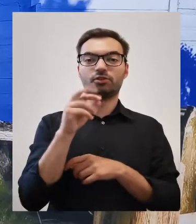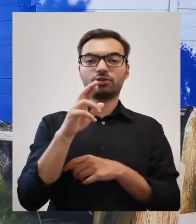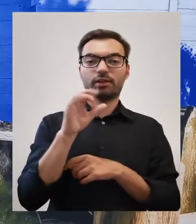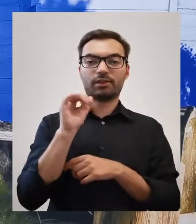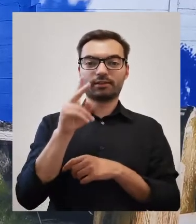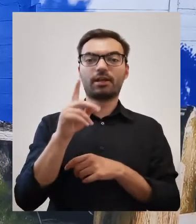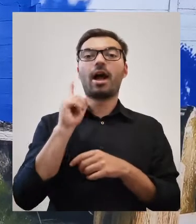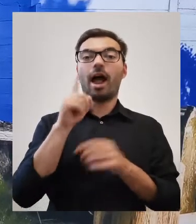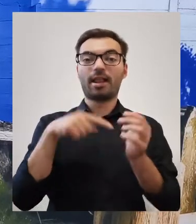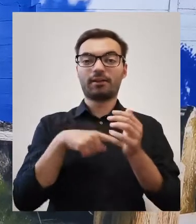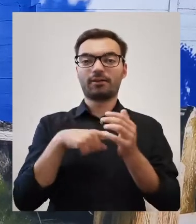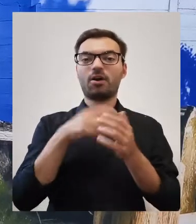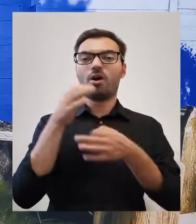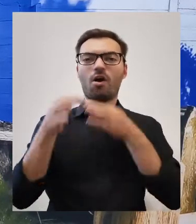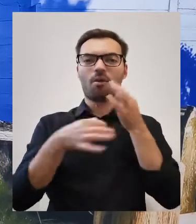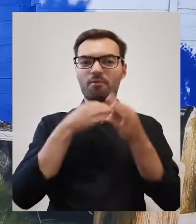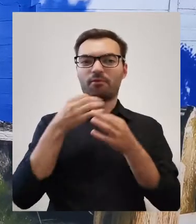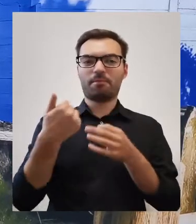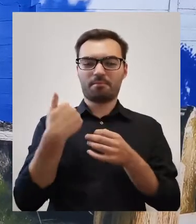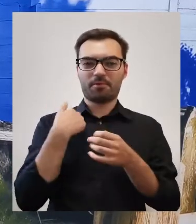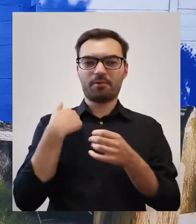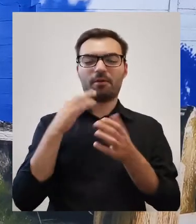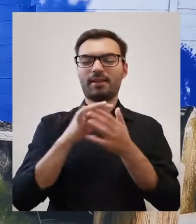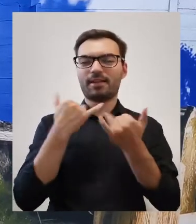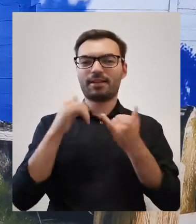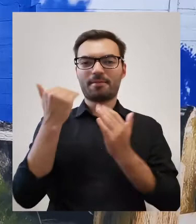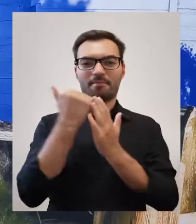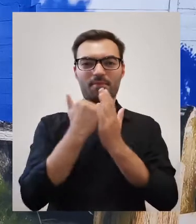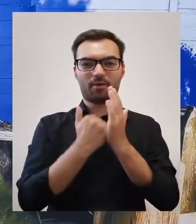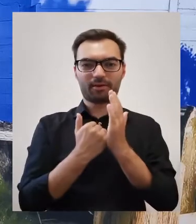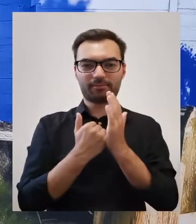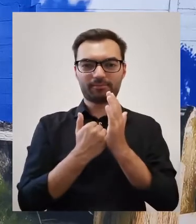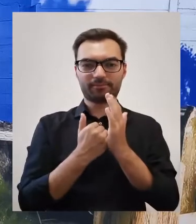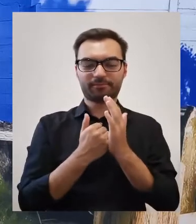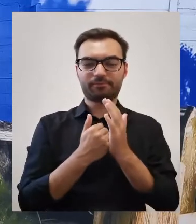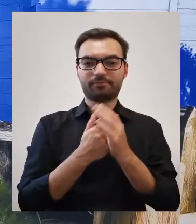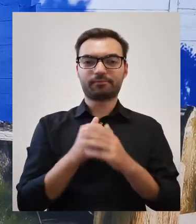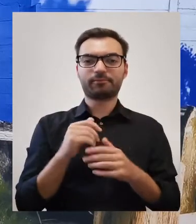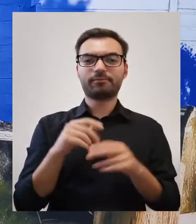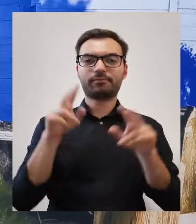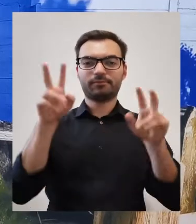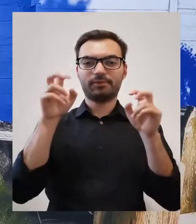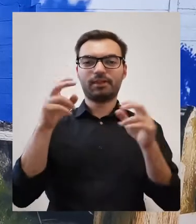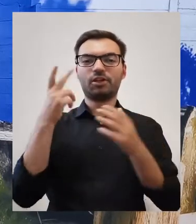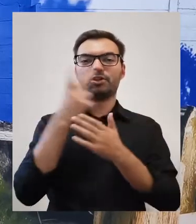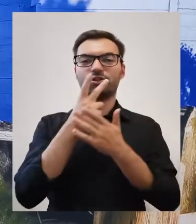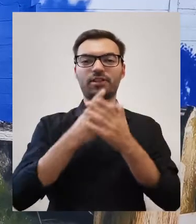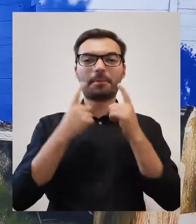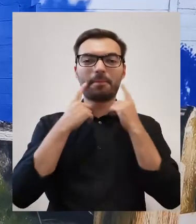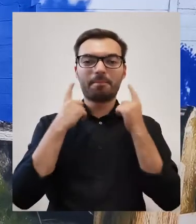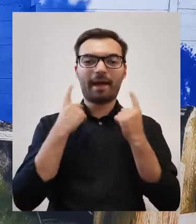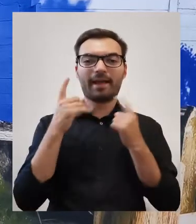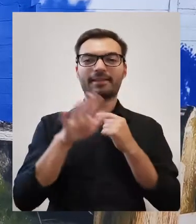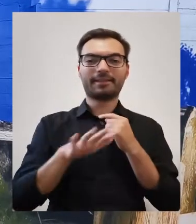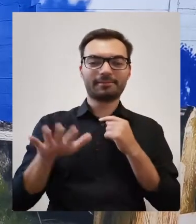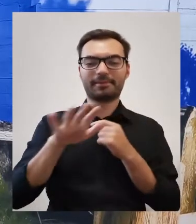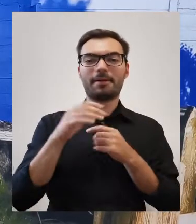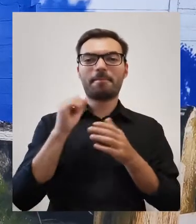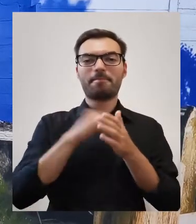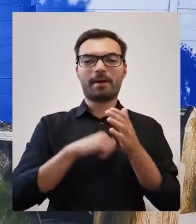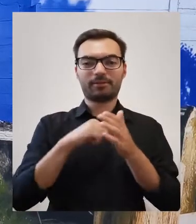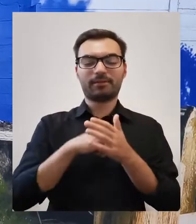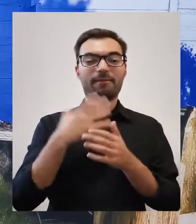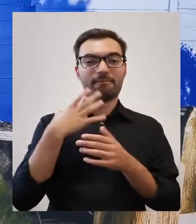również m.in. Czersk, ale o Czersku opowiadałam w innym programie. Czytamy Baśnie